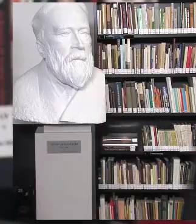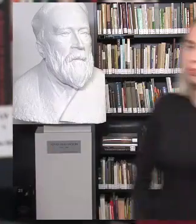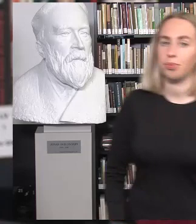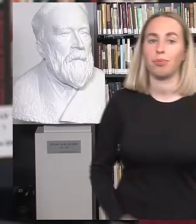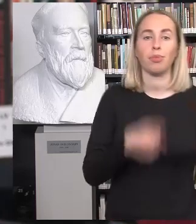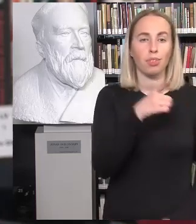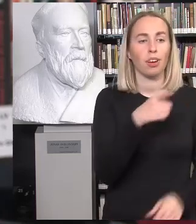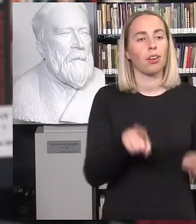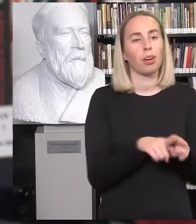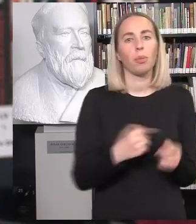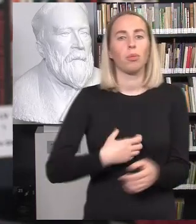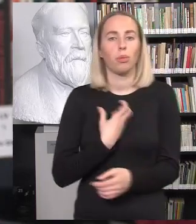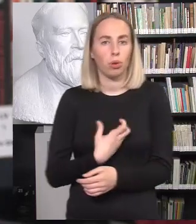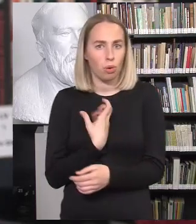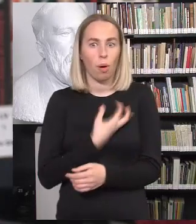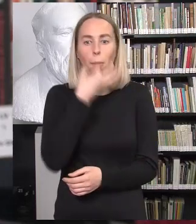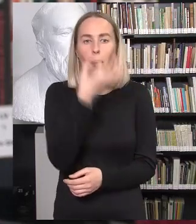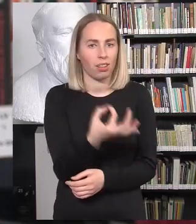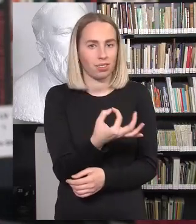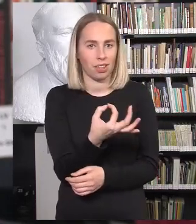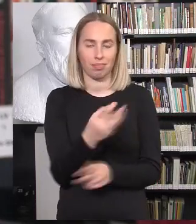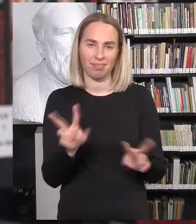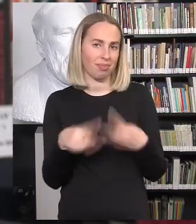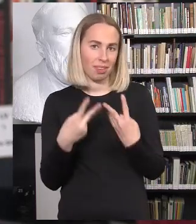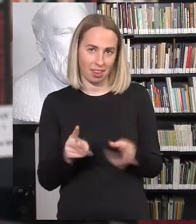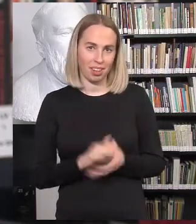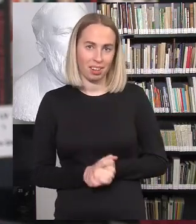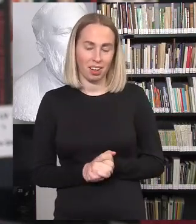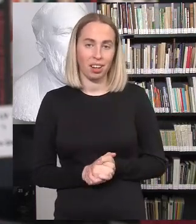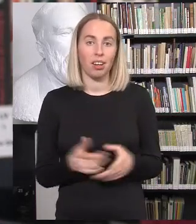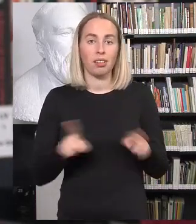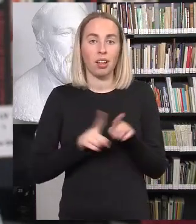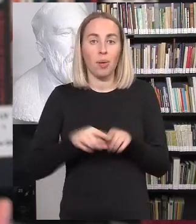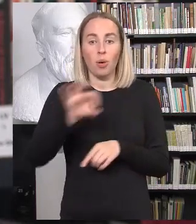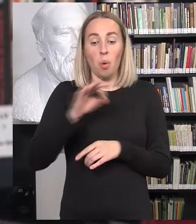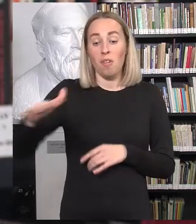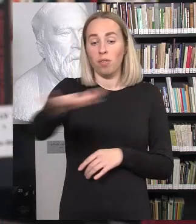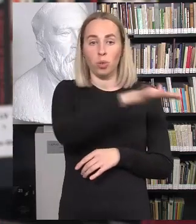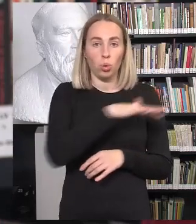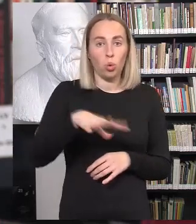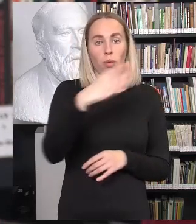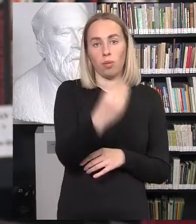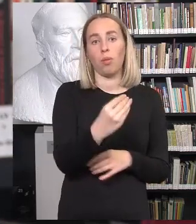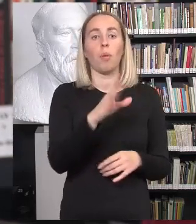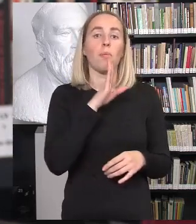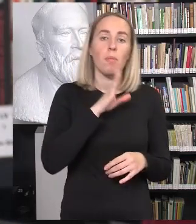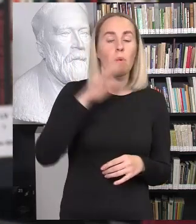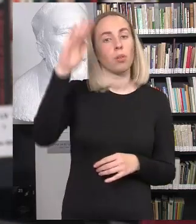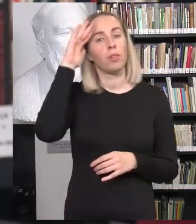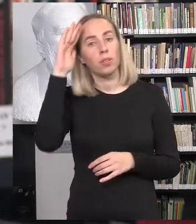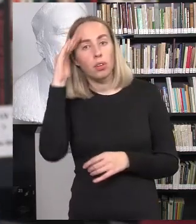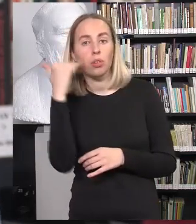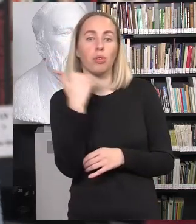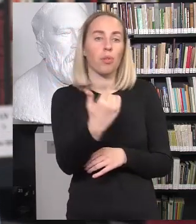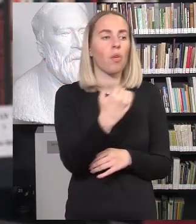turėtumėm vengti, bijoti vaikams pasakyti. Ir lygiai taip pat apie visą bendrą visuomenį, linčių stereotipus, ir smurtą